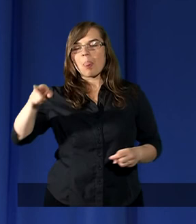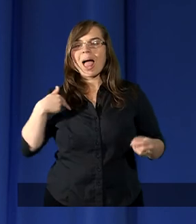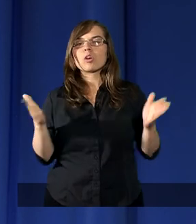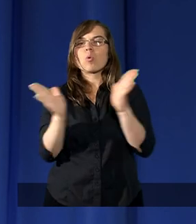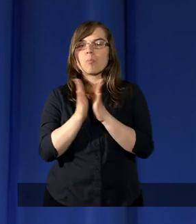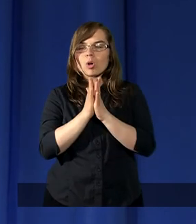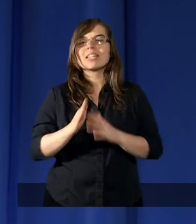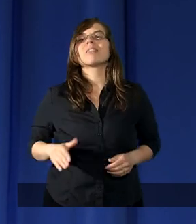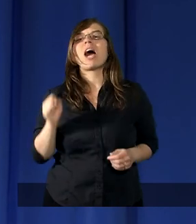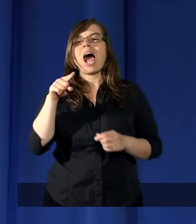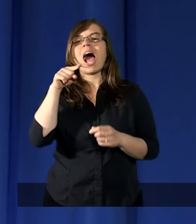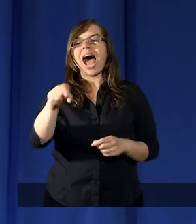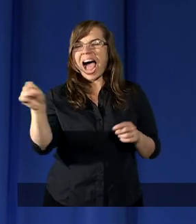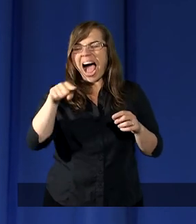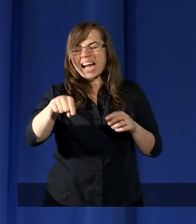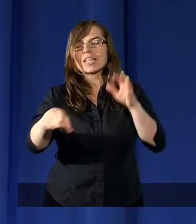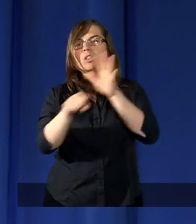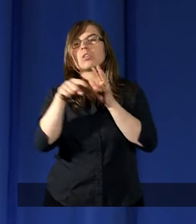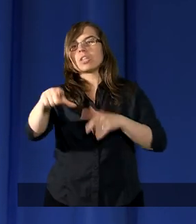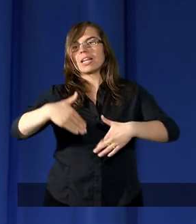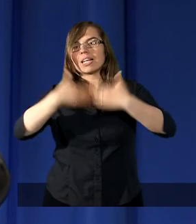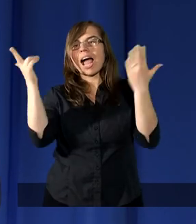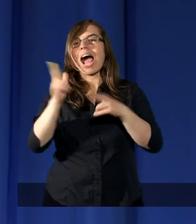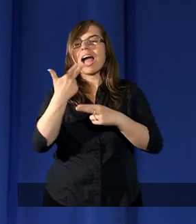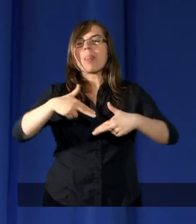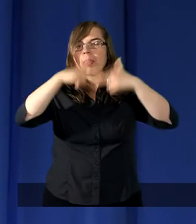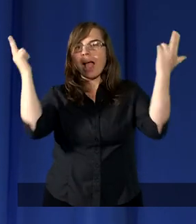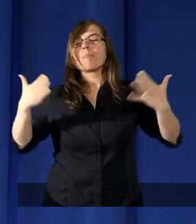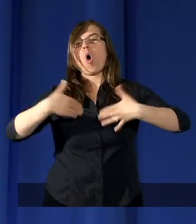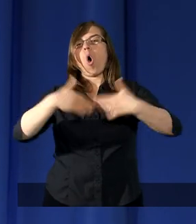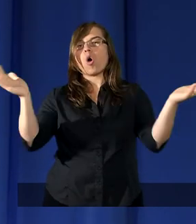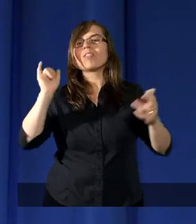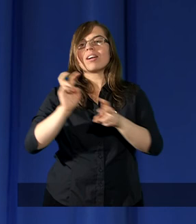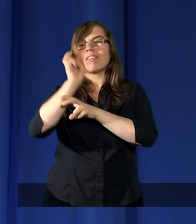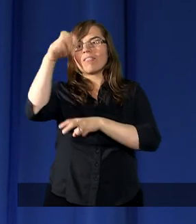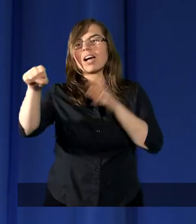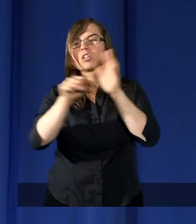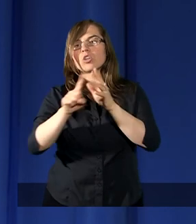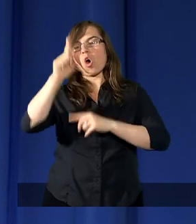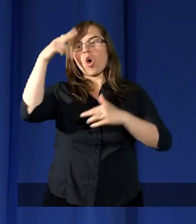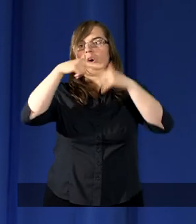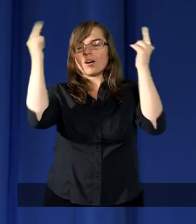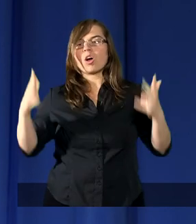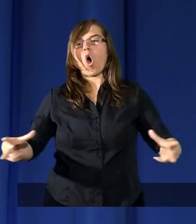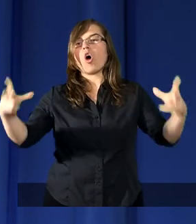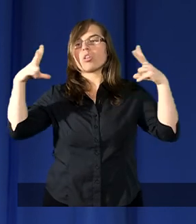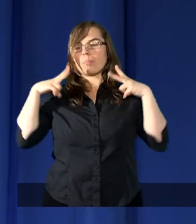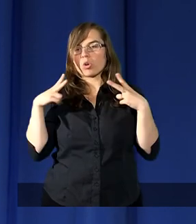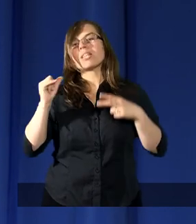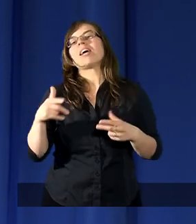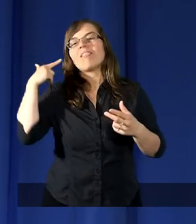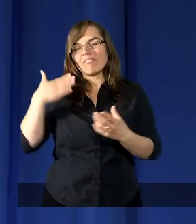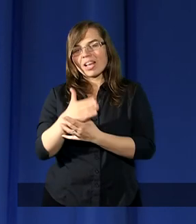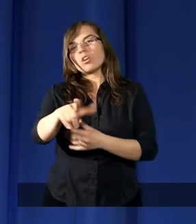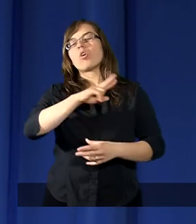modlitwą, aż do tego dnia, kiedy niebo się otworzy i wejdziemy do odpocznienia. Ja wierzę, że